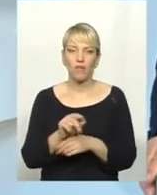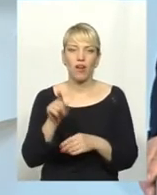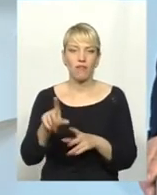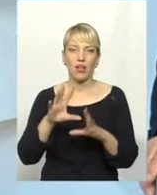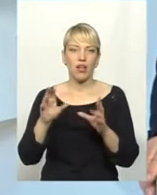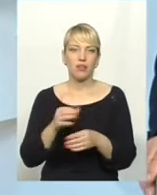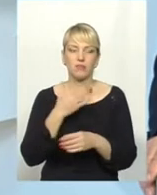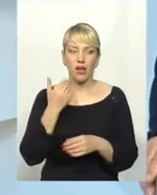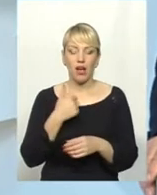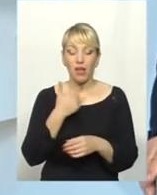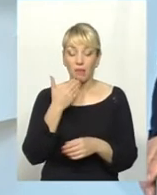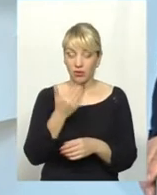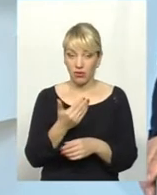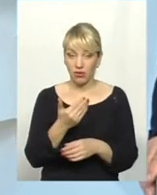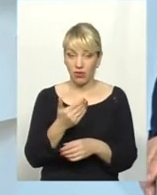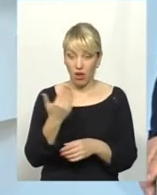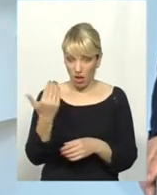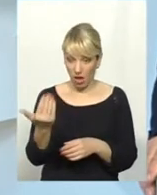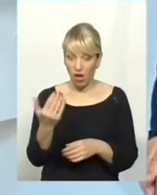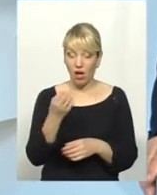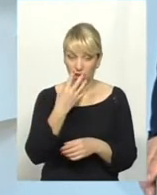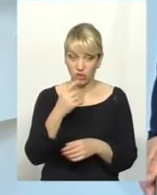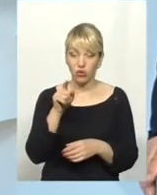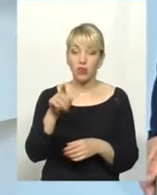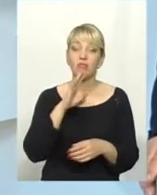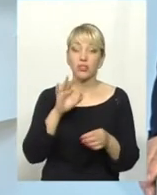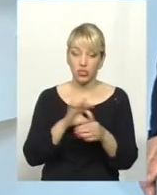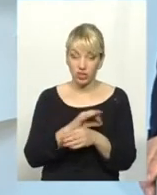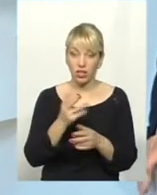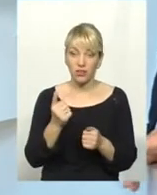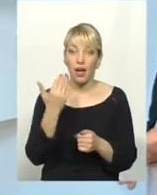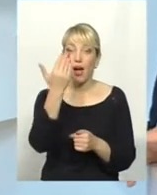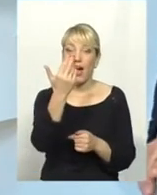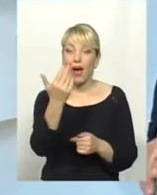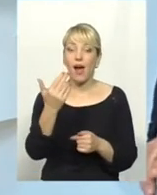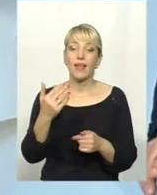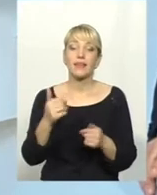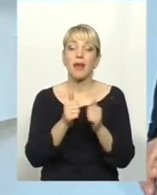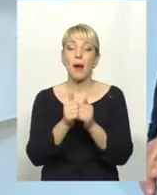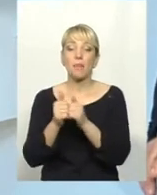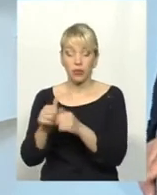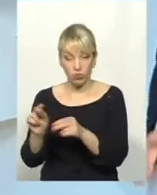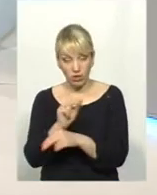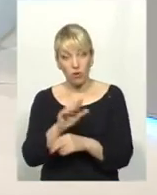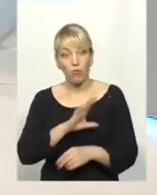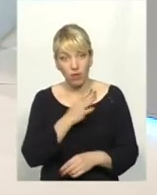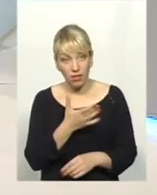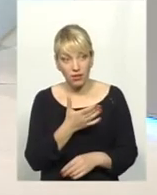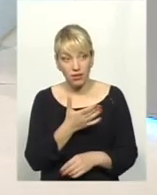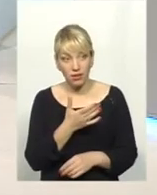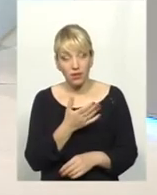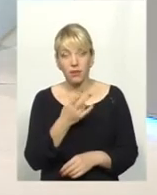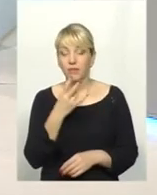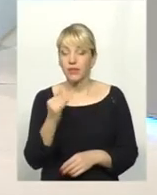Кажу, а ви її партнерів вилікували? І тут виникає питання у